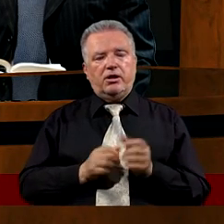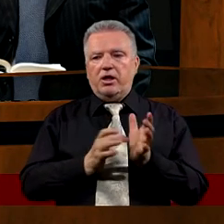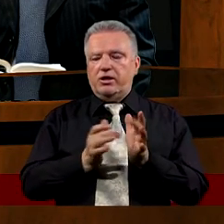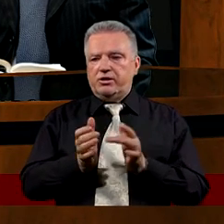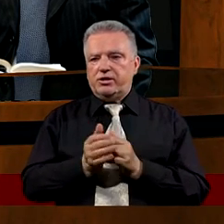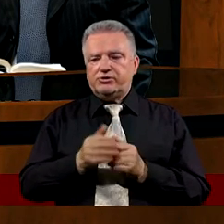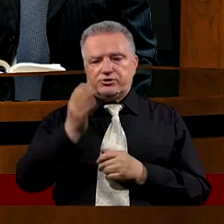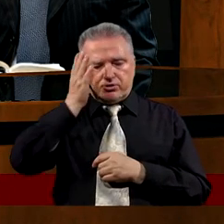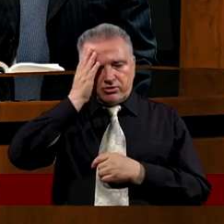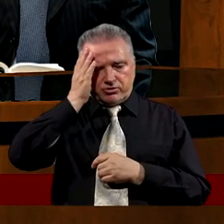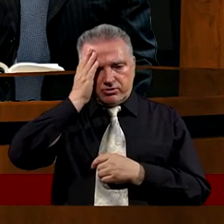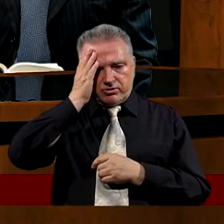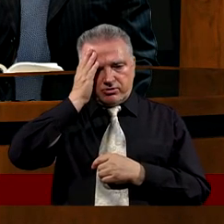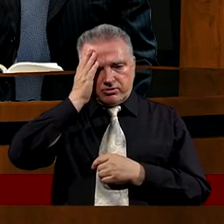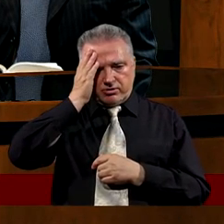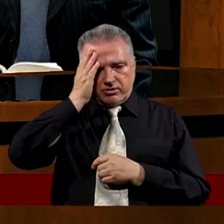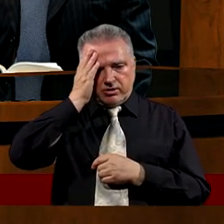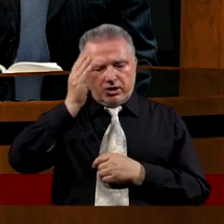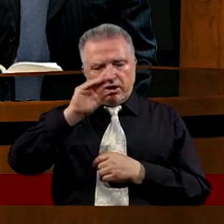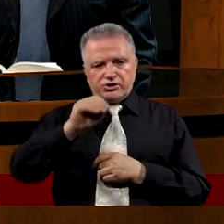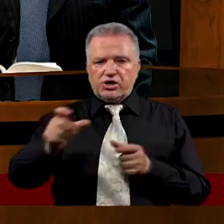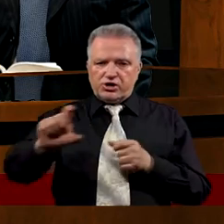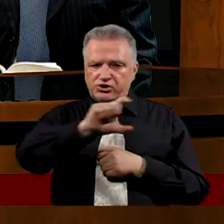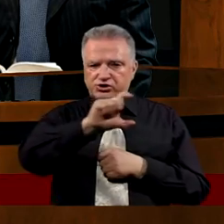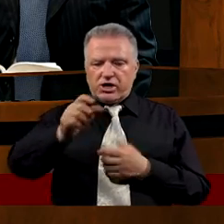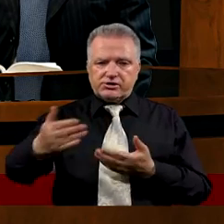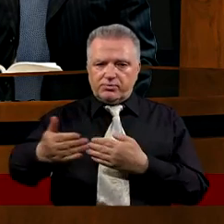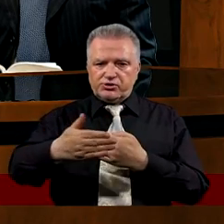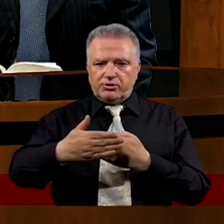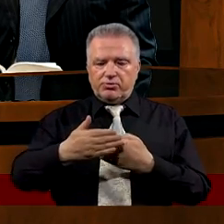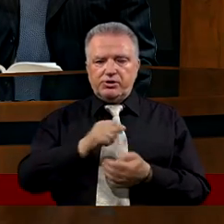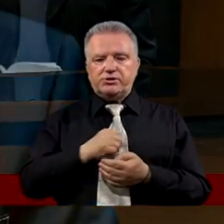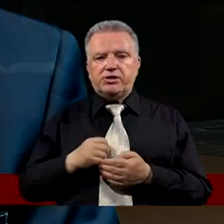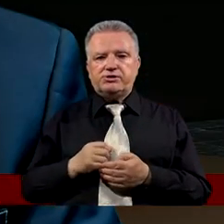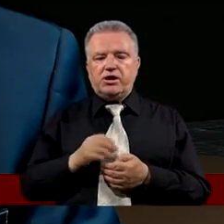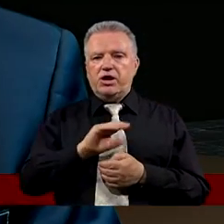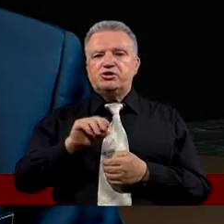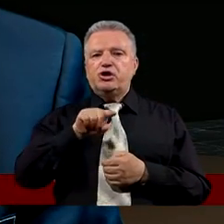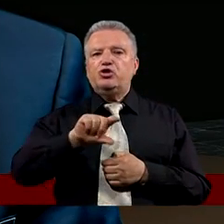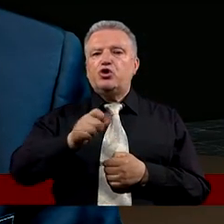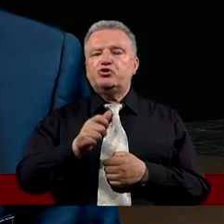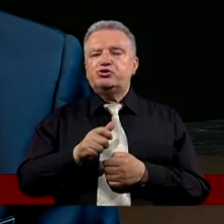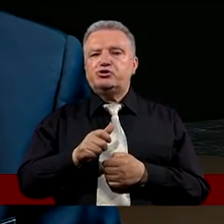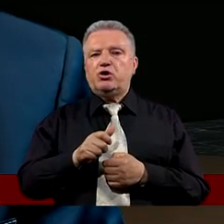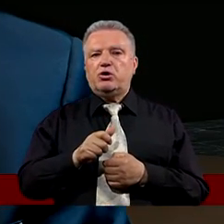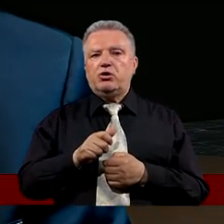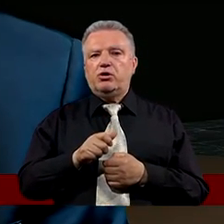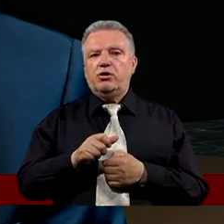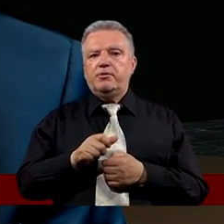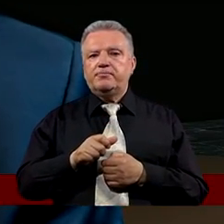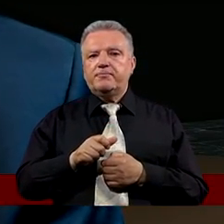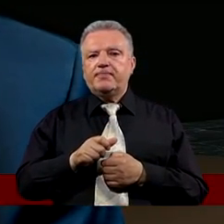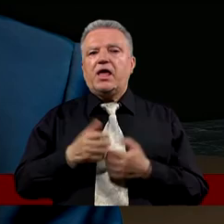Pan Jezus zdając sobie sprawę Że ten czas się przybliża Że to co Po